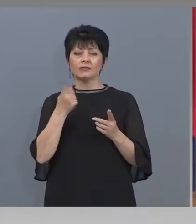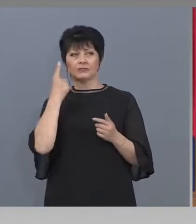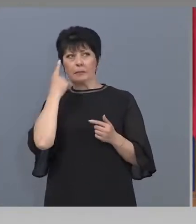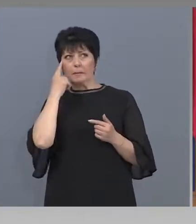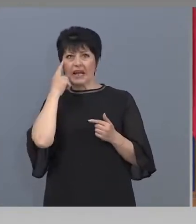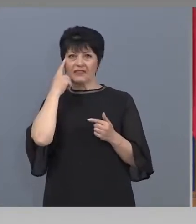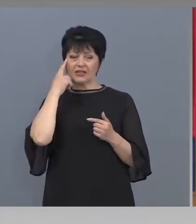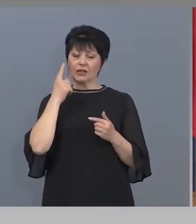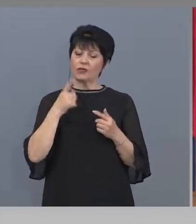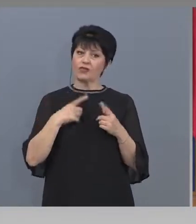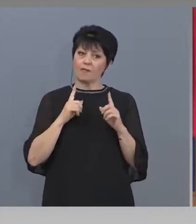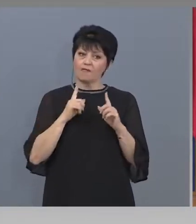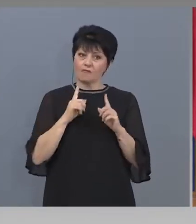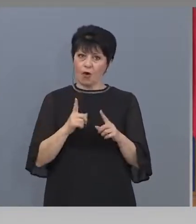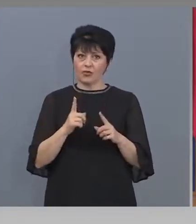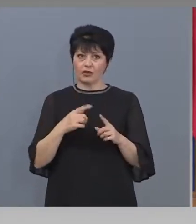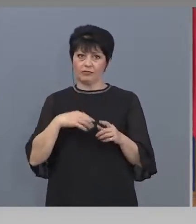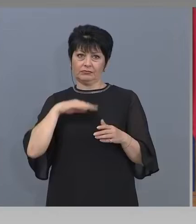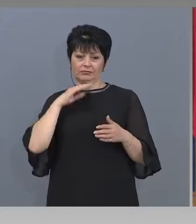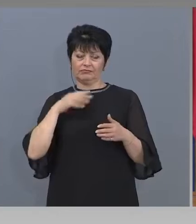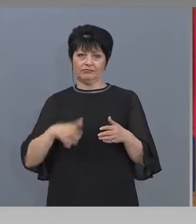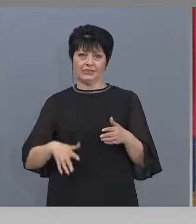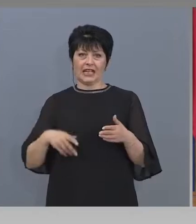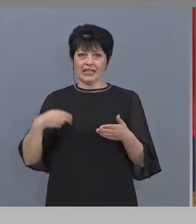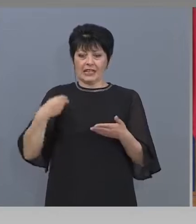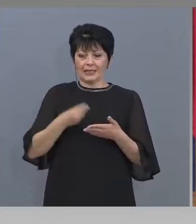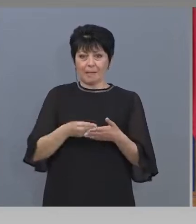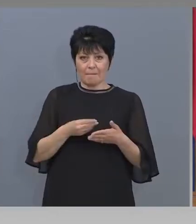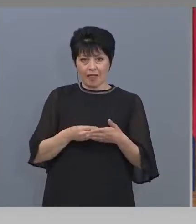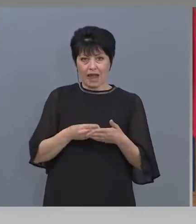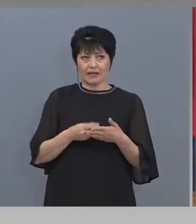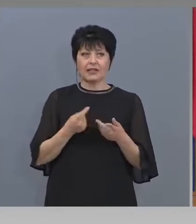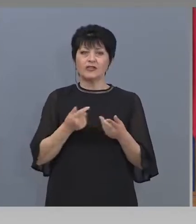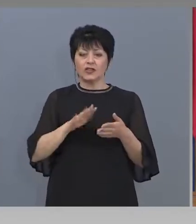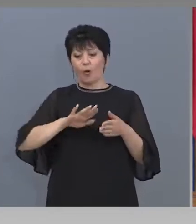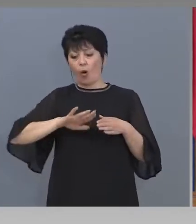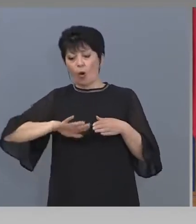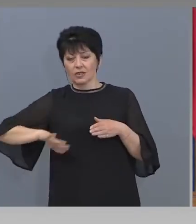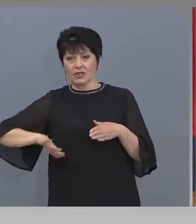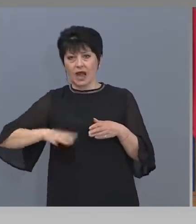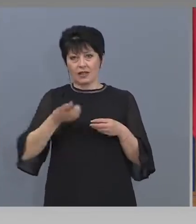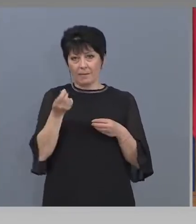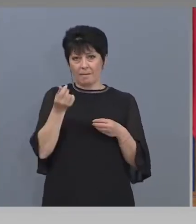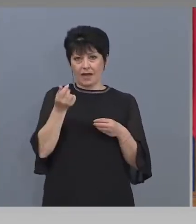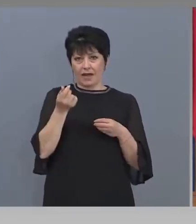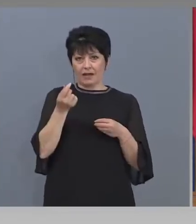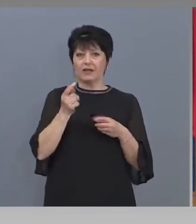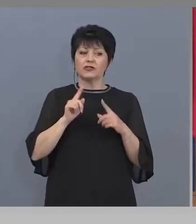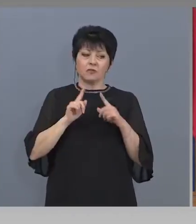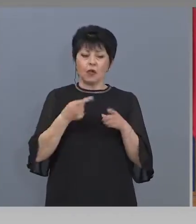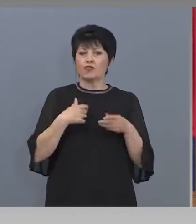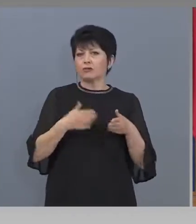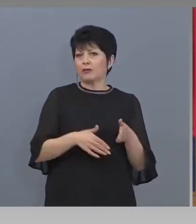заплатите, да си изкара осигуровките и още допълнителни пари ще му останат, с които да прави нови неща или да подпомогне